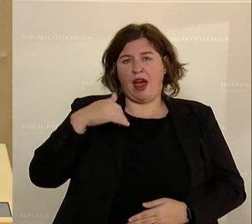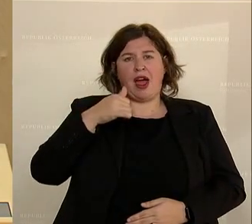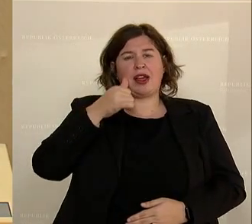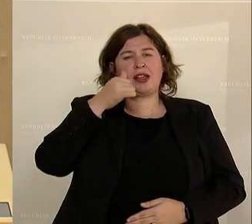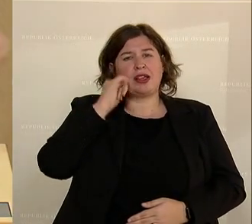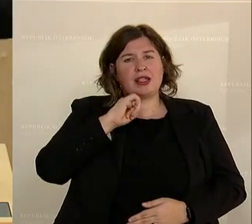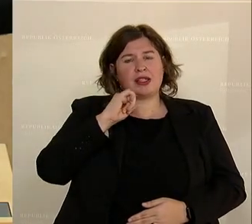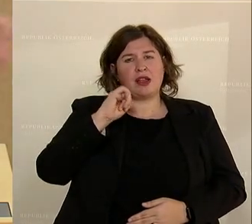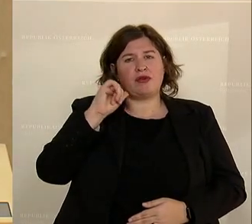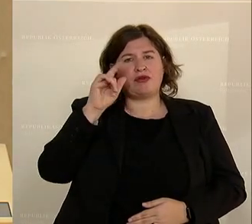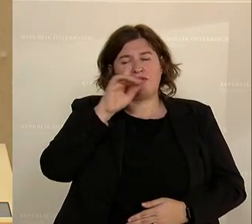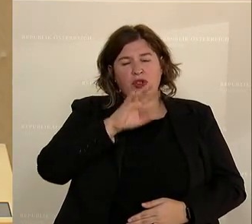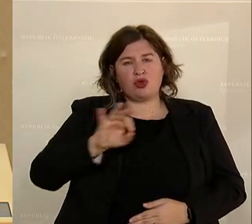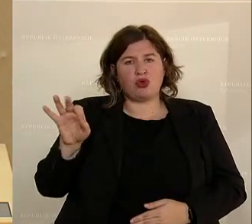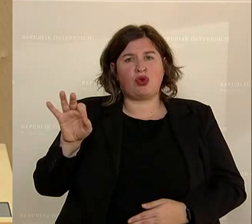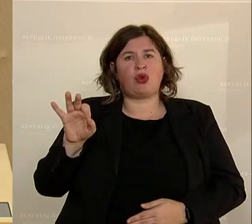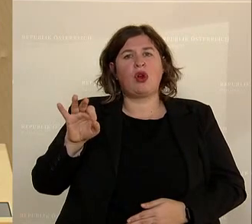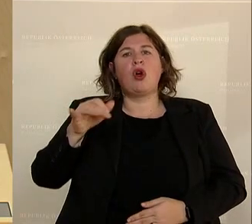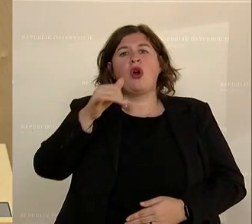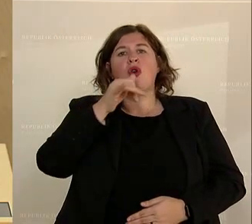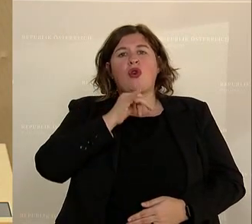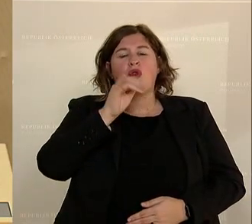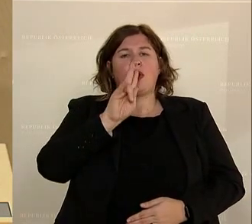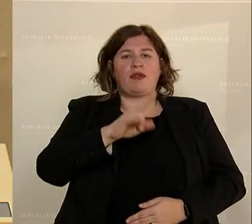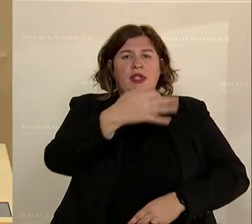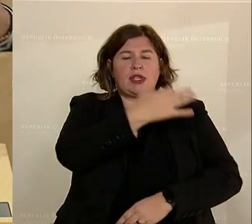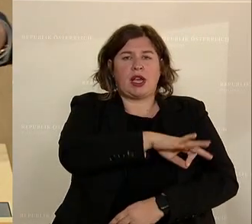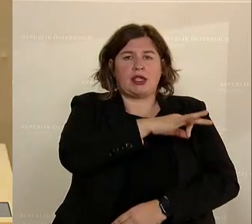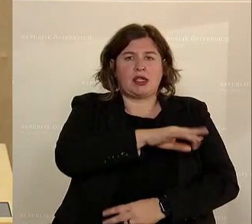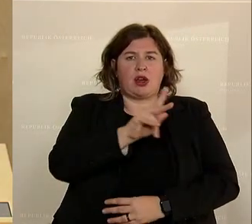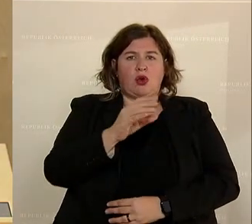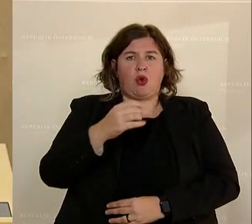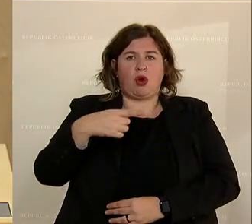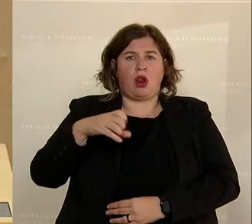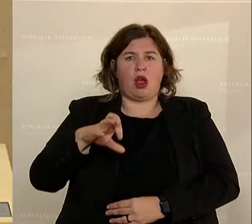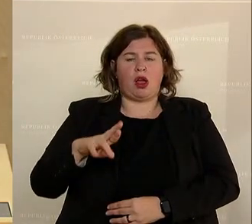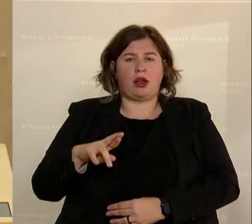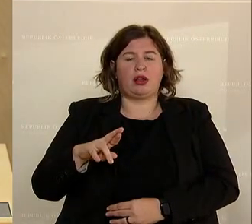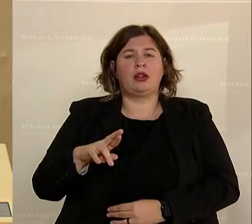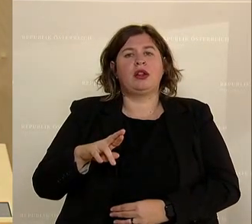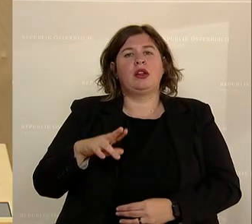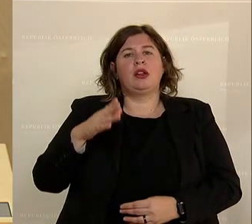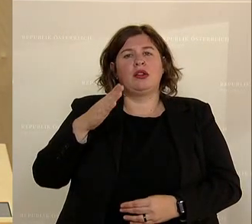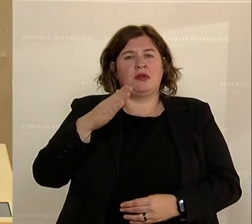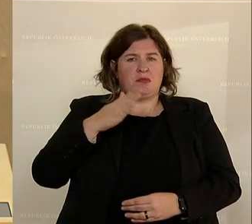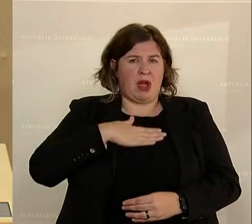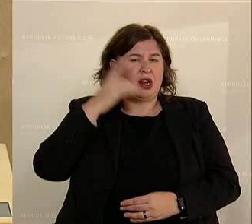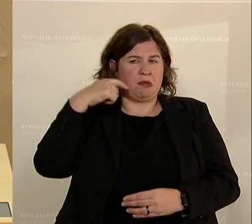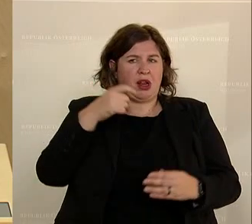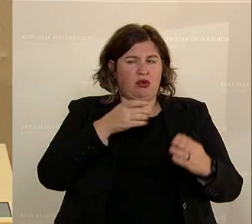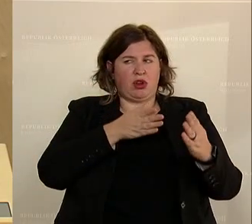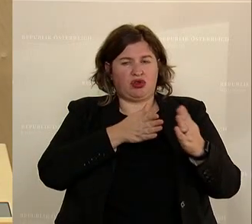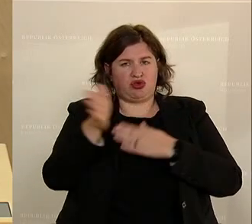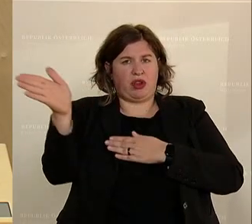Versuch von Ihrem grünen Vizekanzler Kogler aus meiner Sicht fehlgeschlagen ist, hier eine